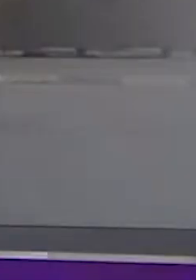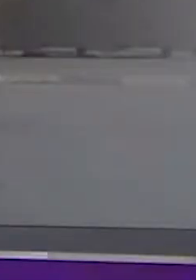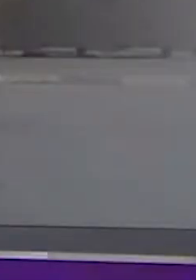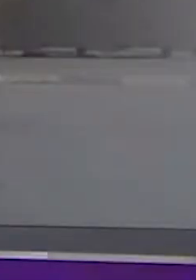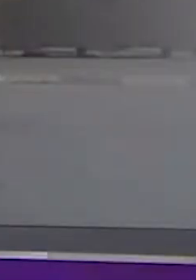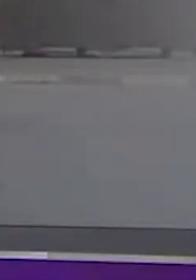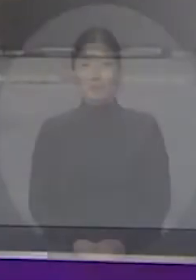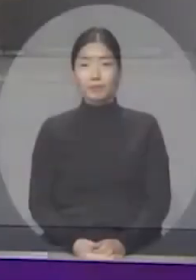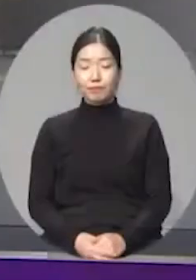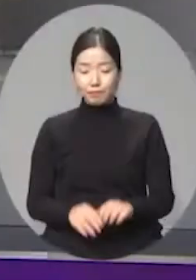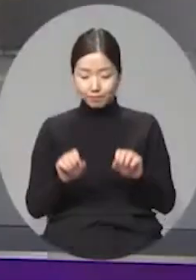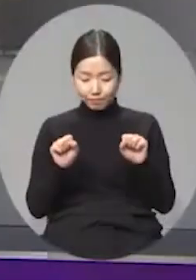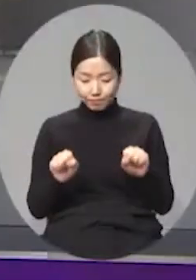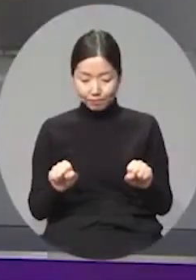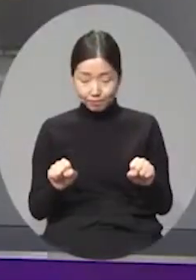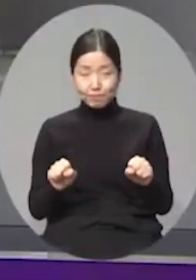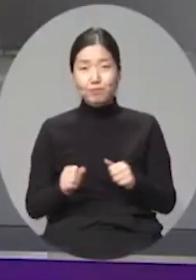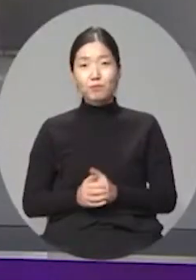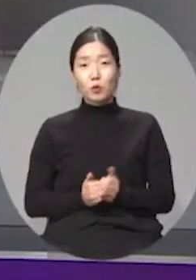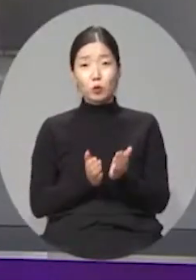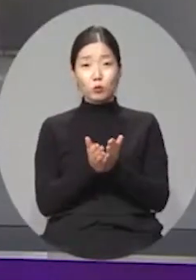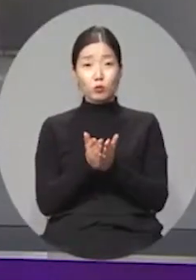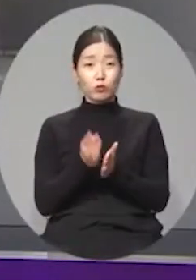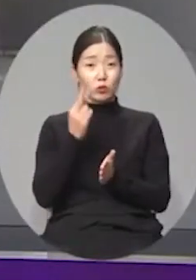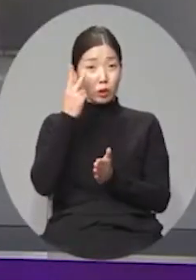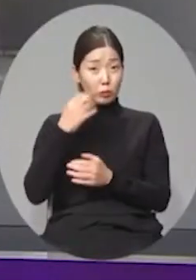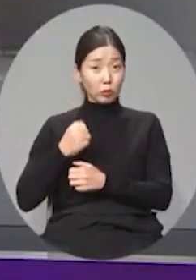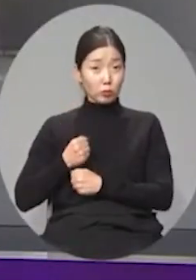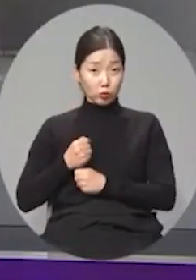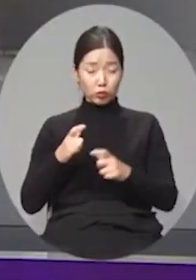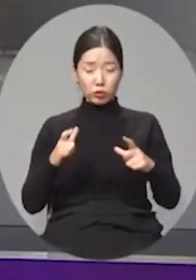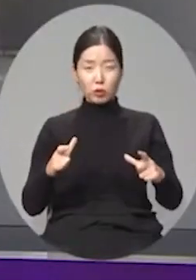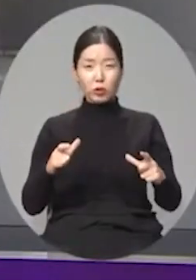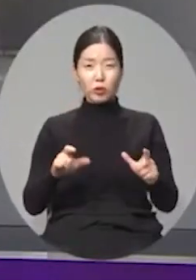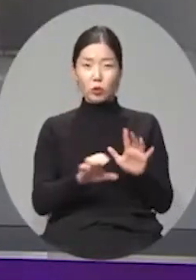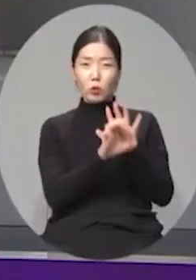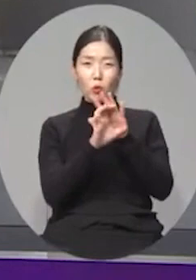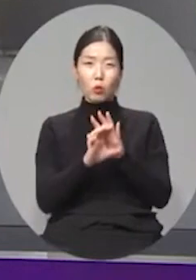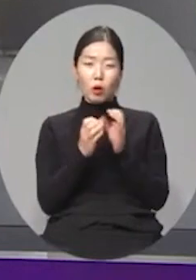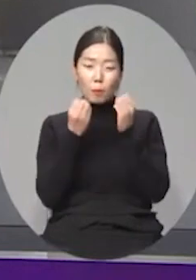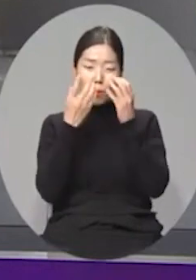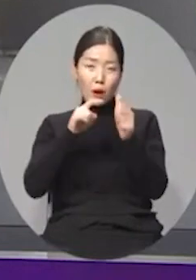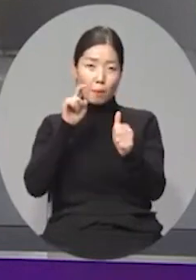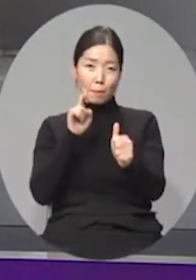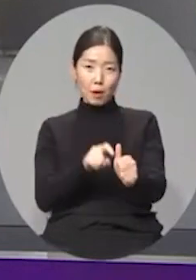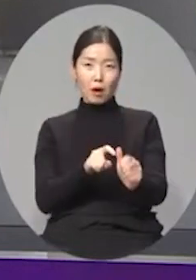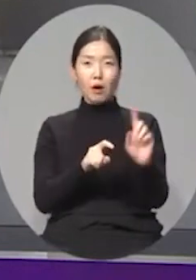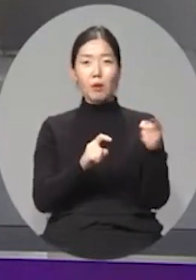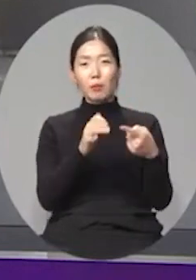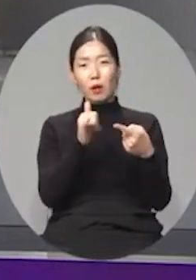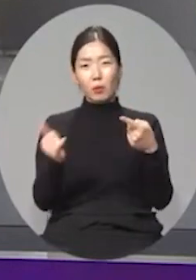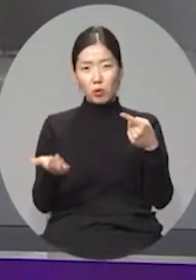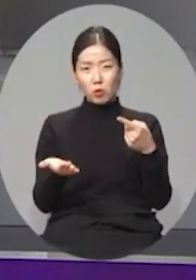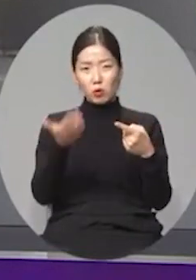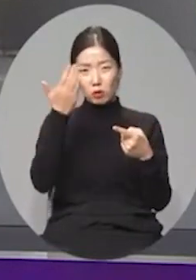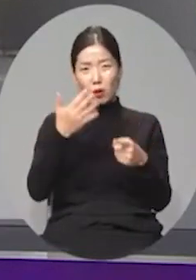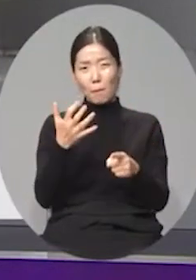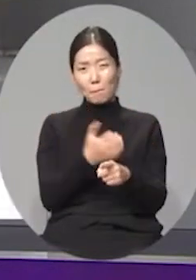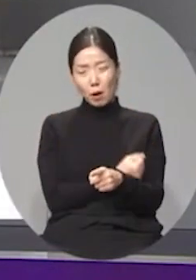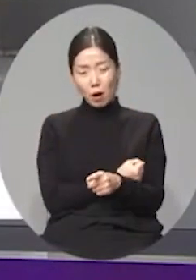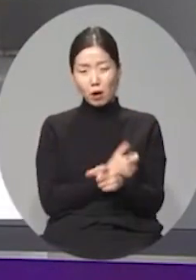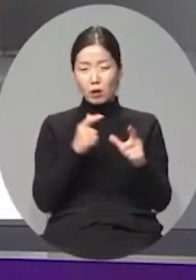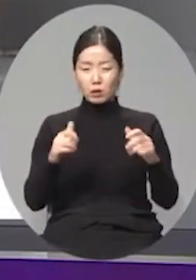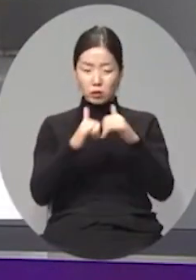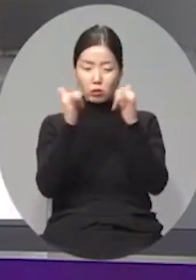여러분, 안녕하십니까? 군산의 미군기지에서 코로나19 신규 확진자가 100명이 넘게 쏟아지며